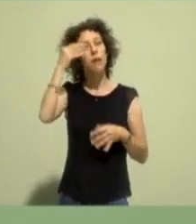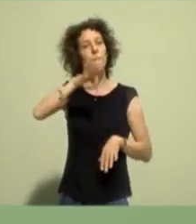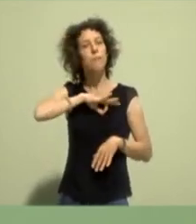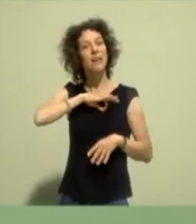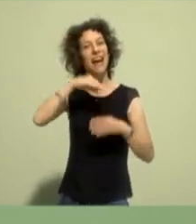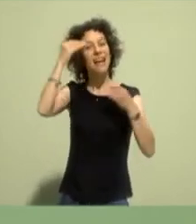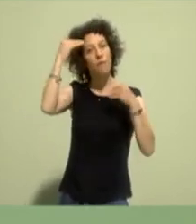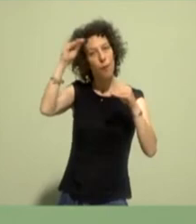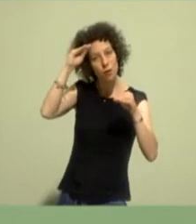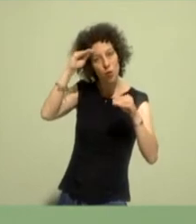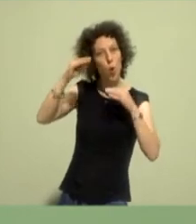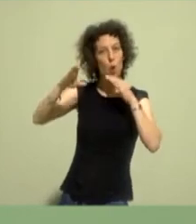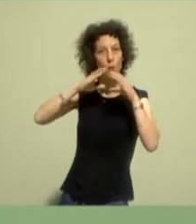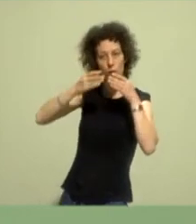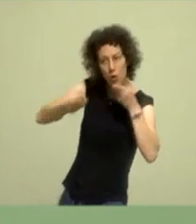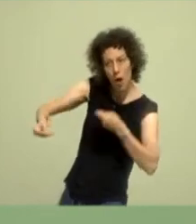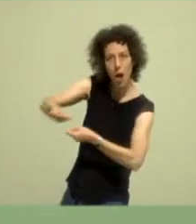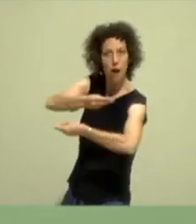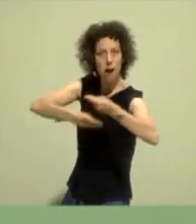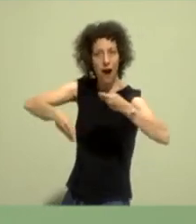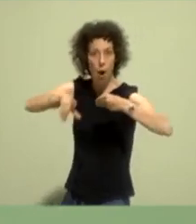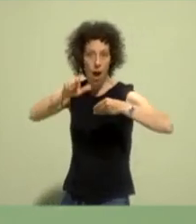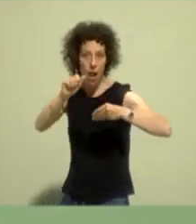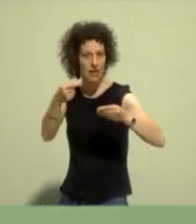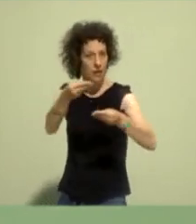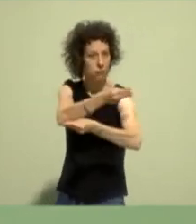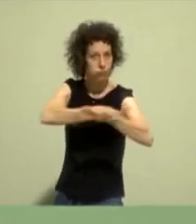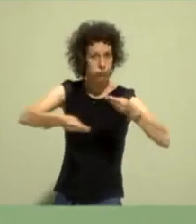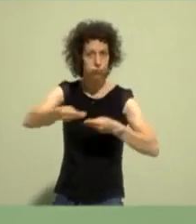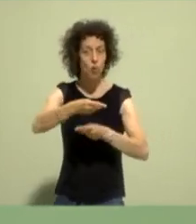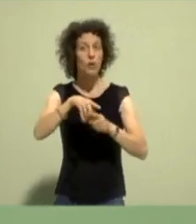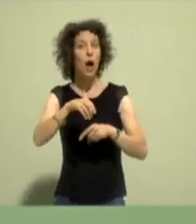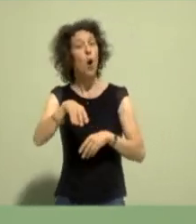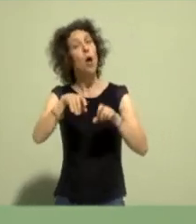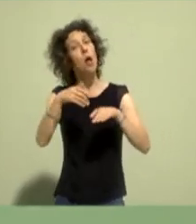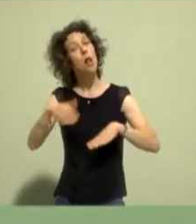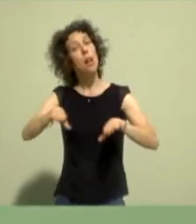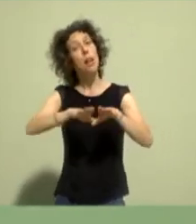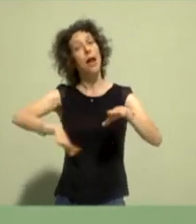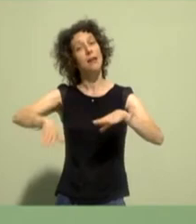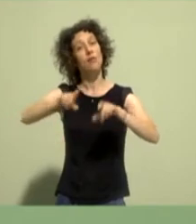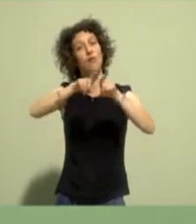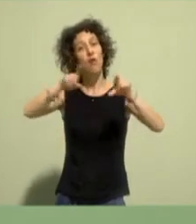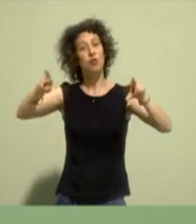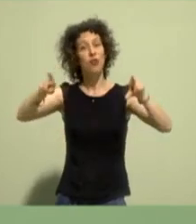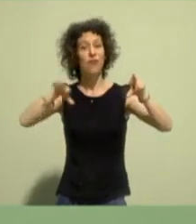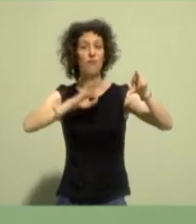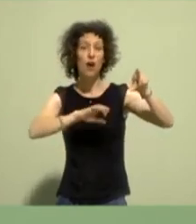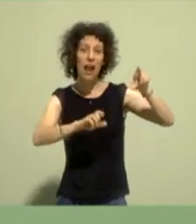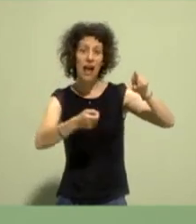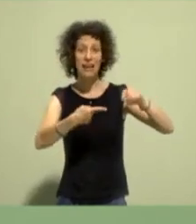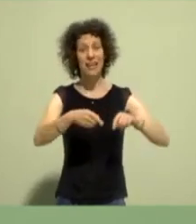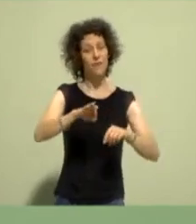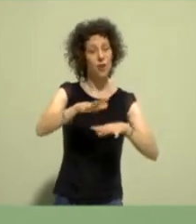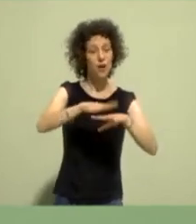hinein und in die LAG hinein bewerkstelligen und als Bindeglied auch im Landesvorstand eben genau für diese LAG, für die Netzwerke, die wir